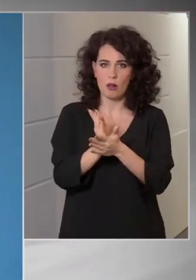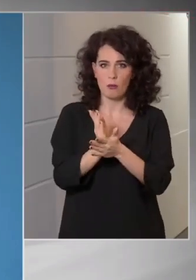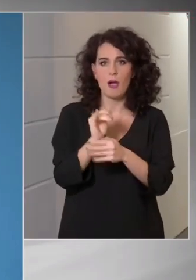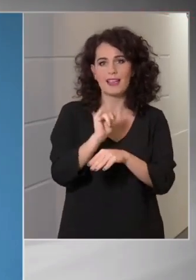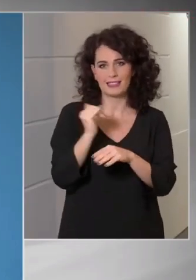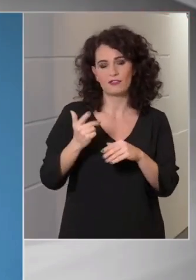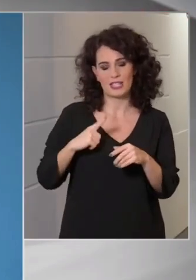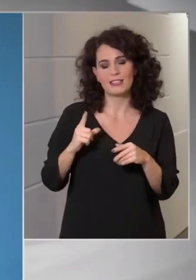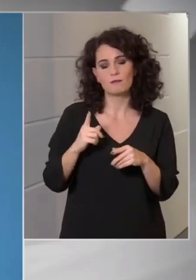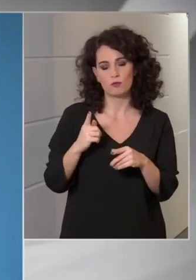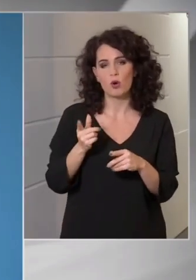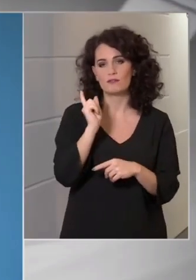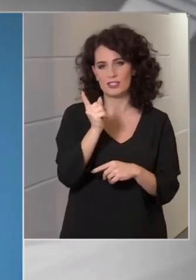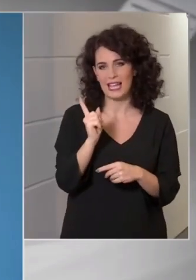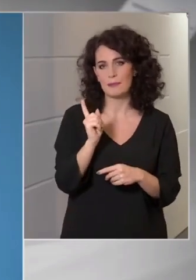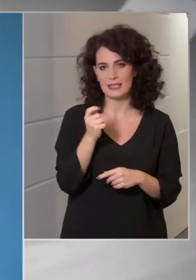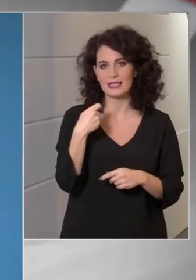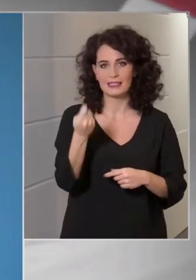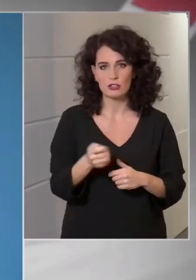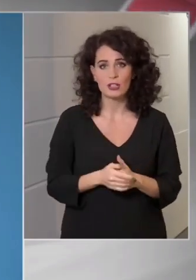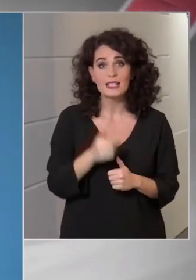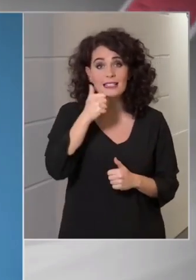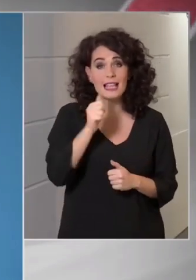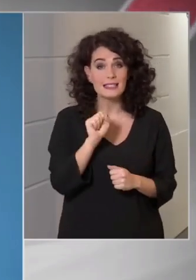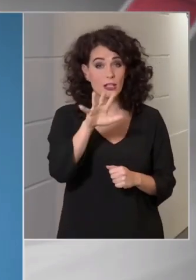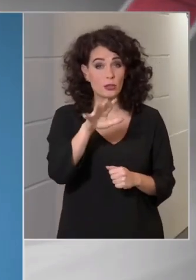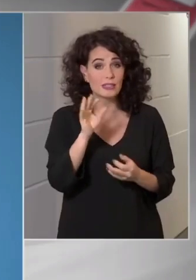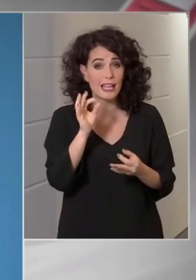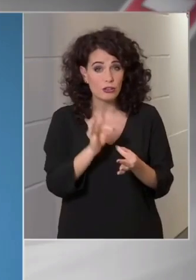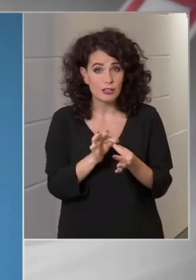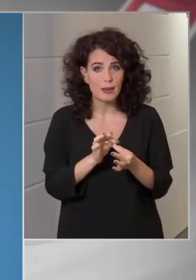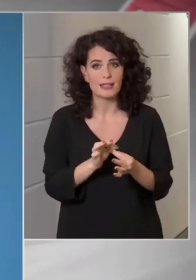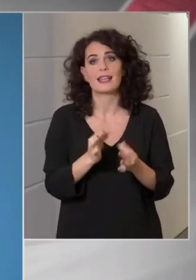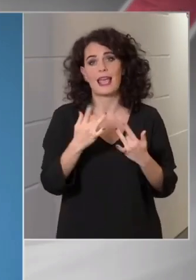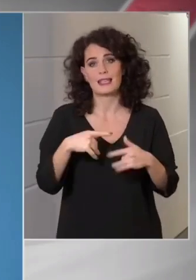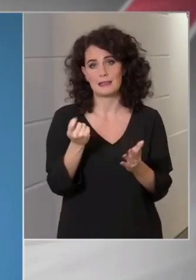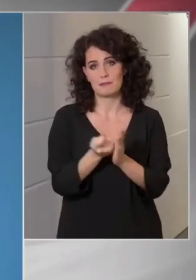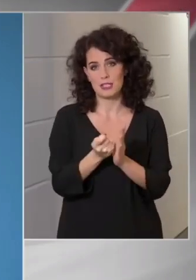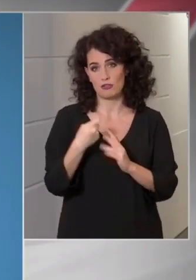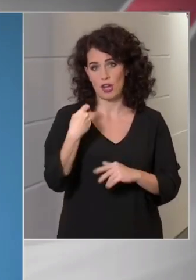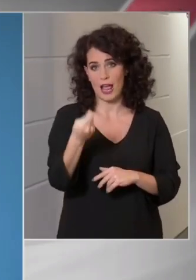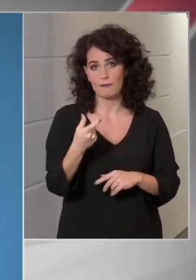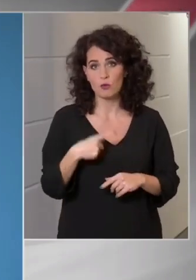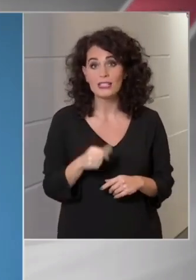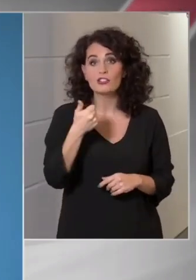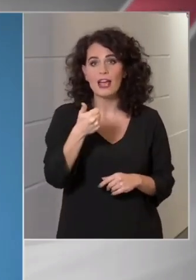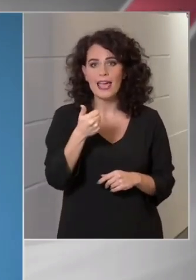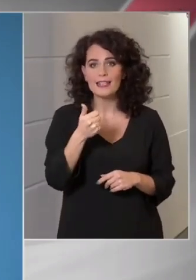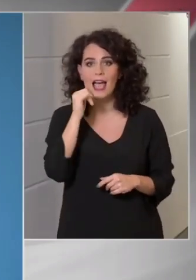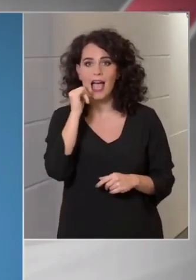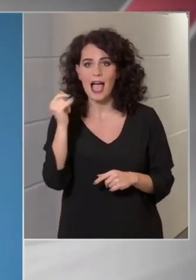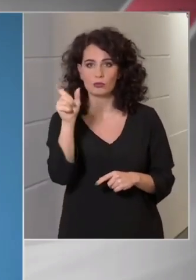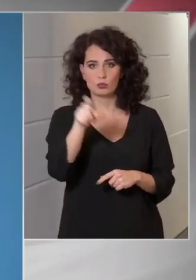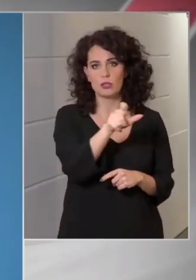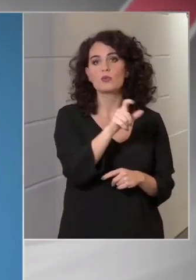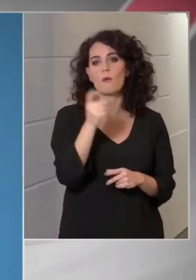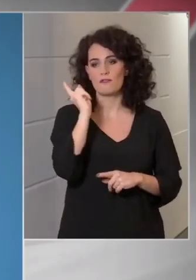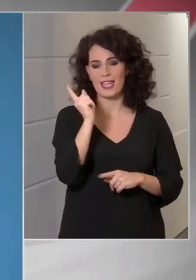figyelmeztetéssel éltek, 115 esetben helyszínűbírságot szabtak ki és egy átutazót feljelentettek.